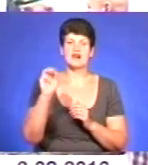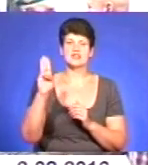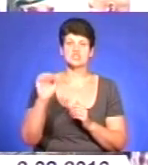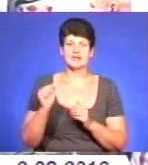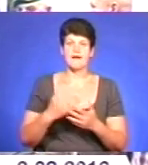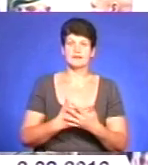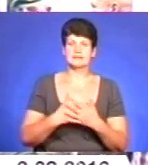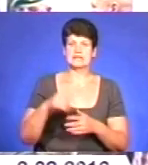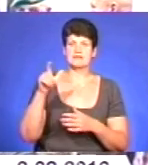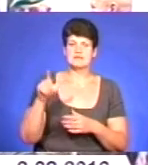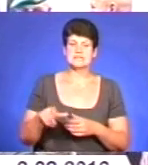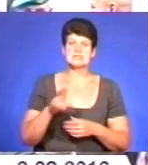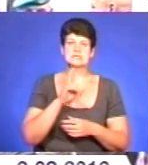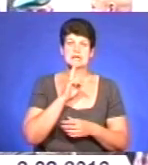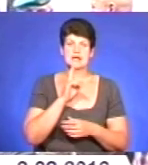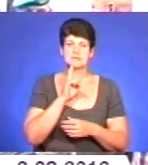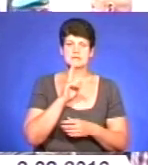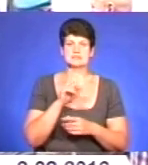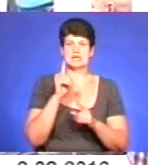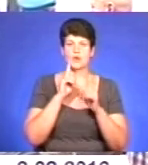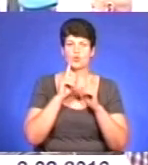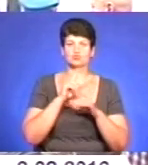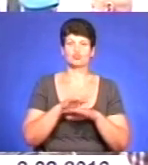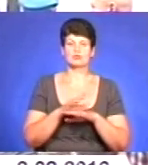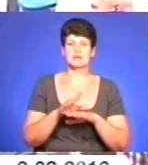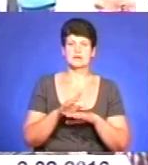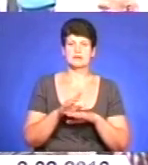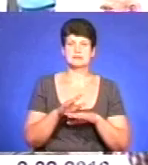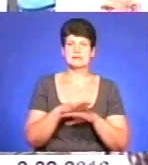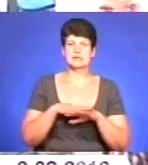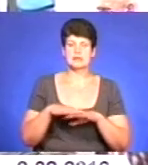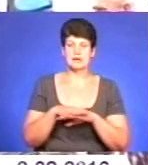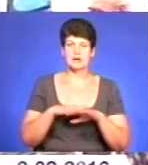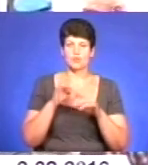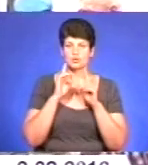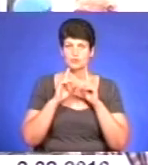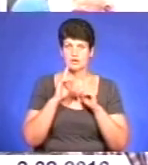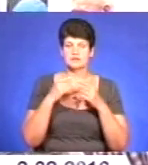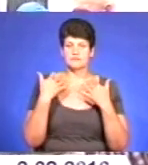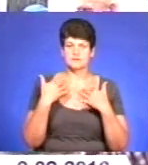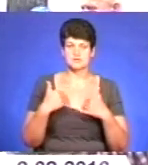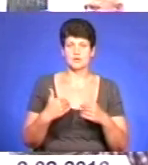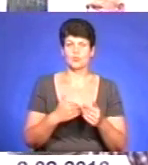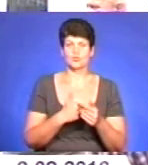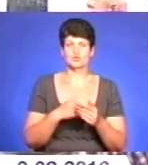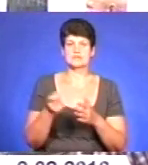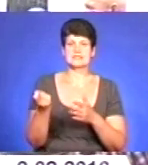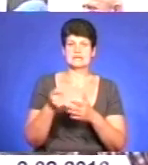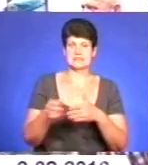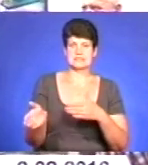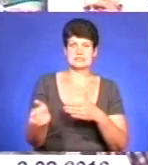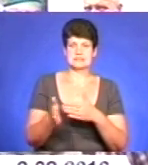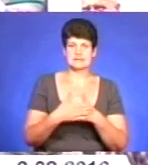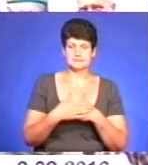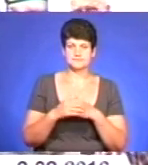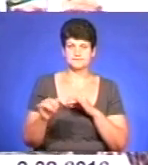Кременця, з Народної ради, так як зараз справу пробують похоронити в прокуратурі, як це загрізоведено